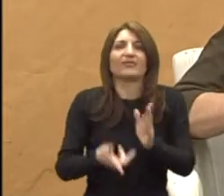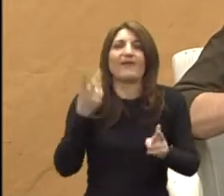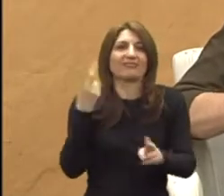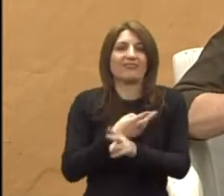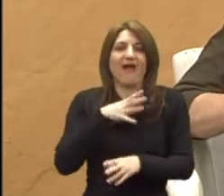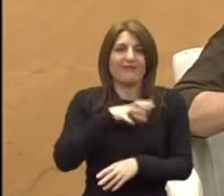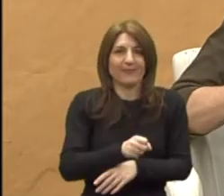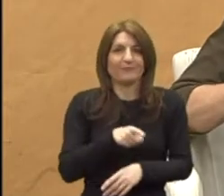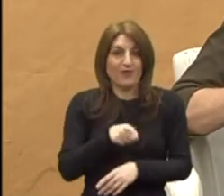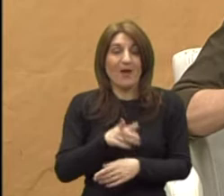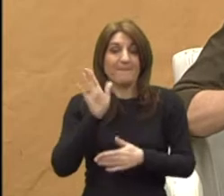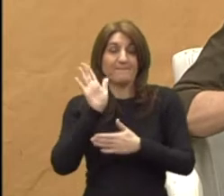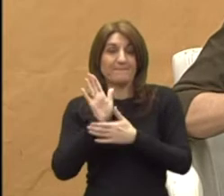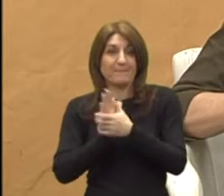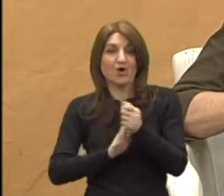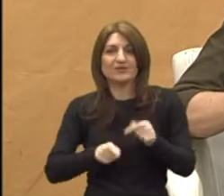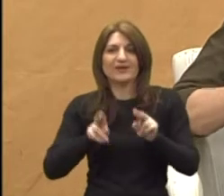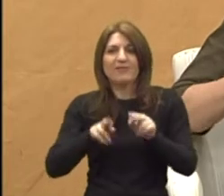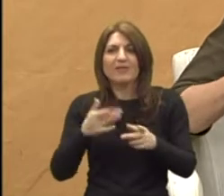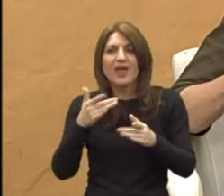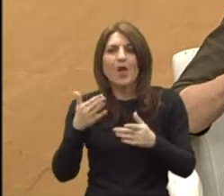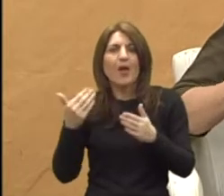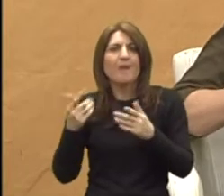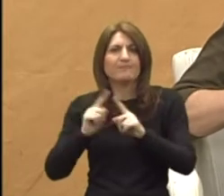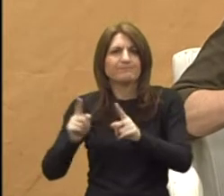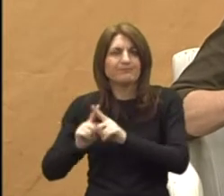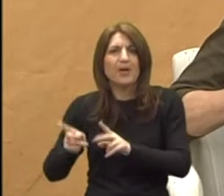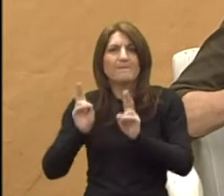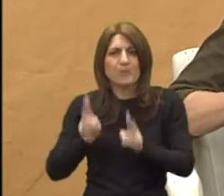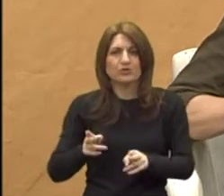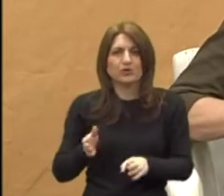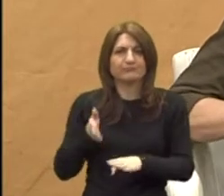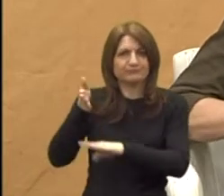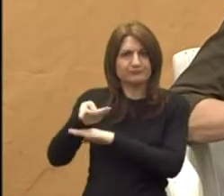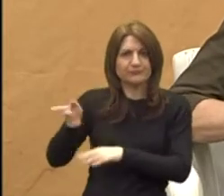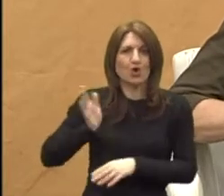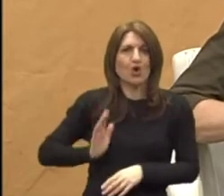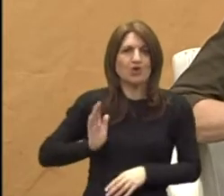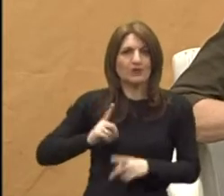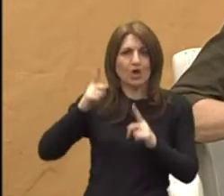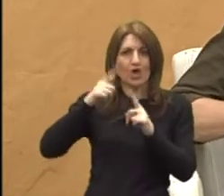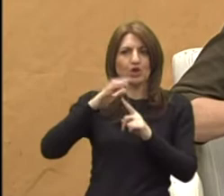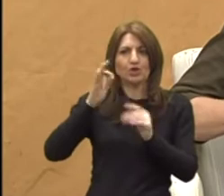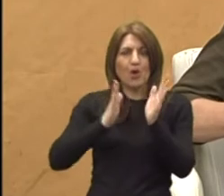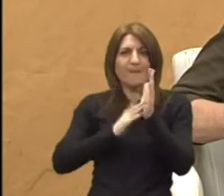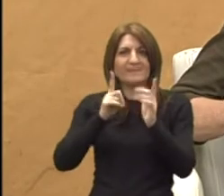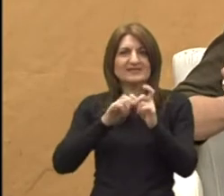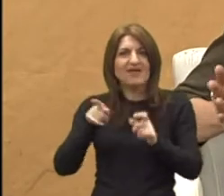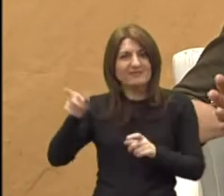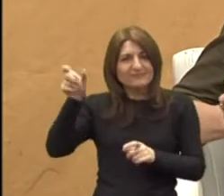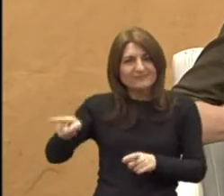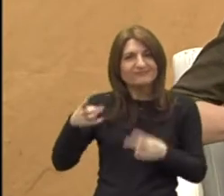početne adaptacije mi imamo nekoliko modela. Djete može doći ili kod gospodina Tomislava i ostati